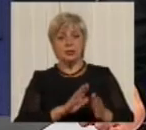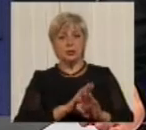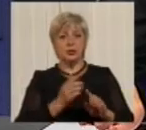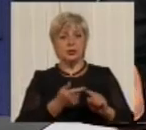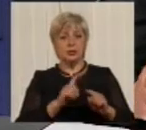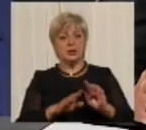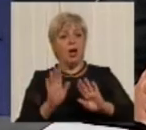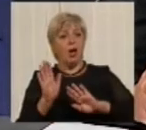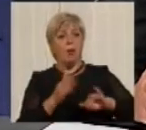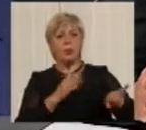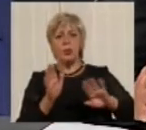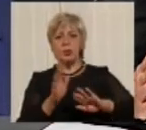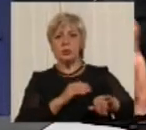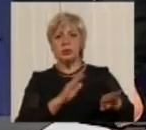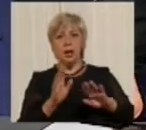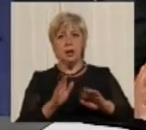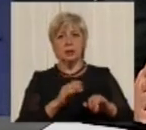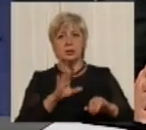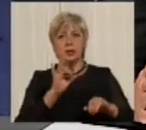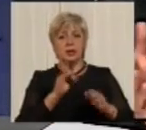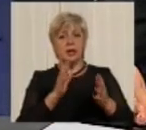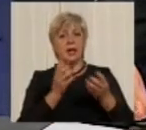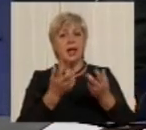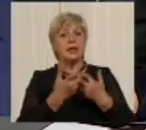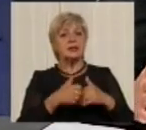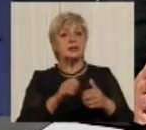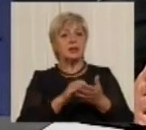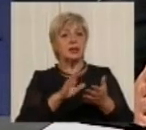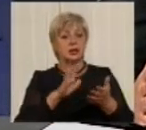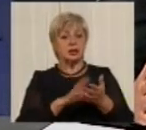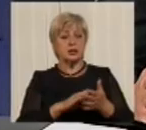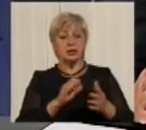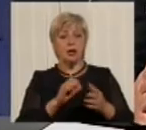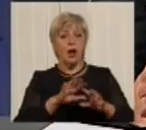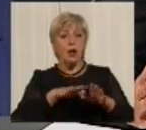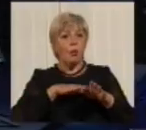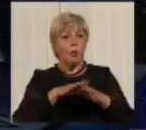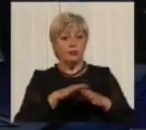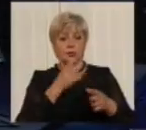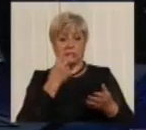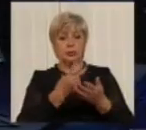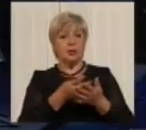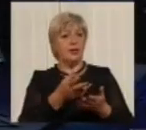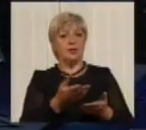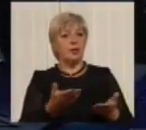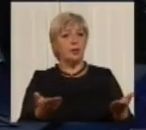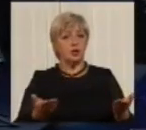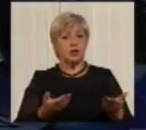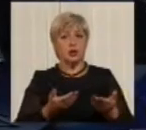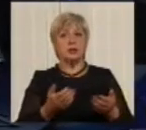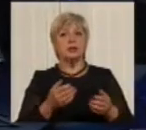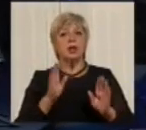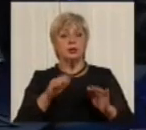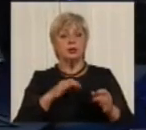пропускається, і статистика просто в повному обсязі не відображає цього. Тоді поговоримо про